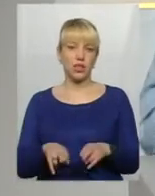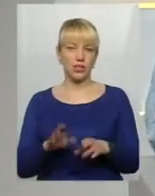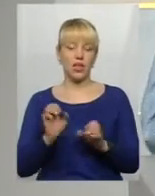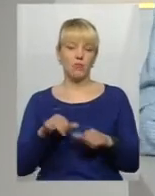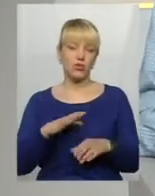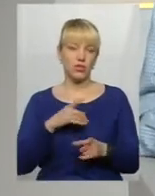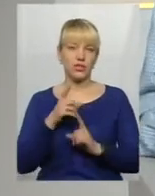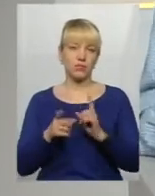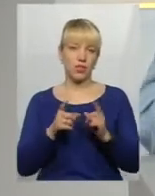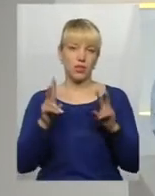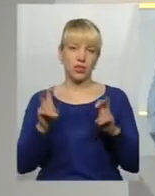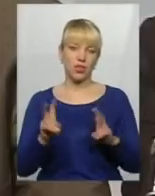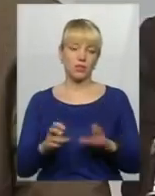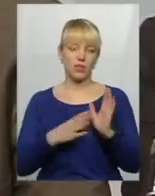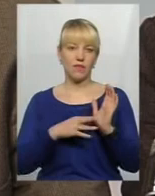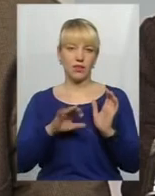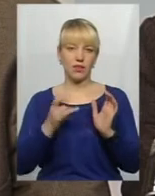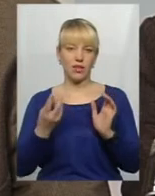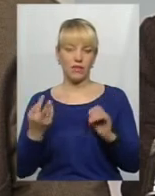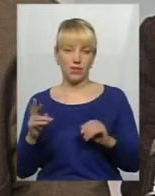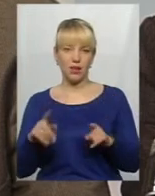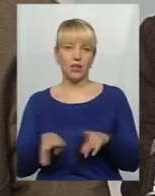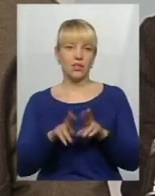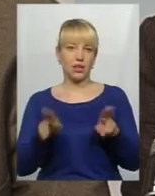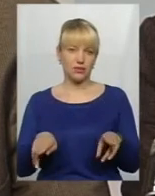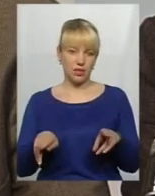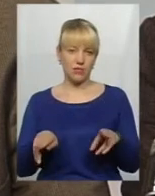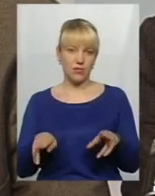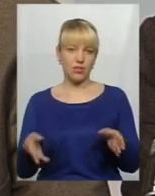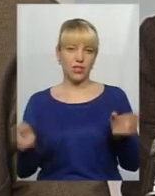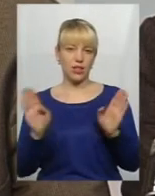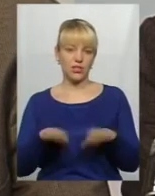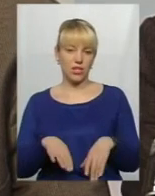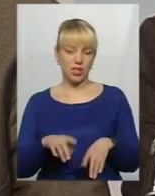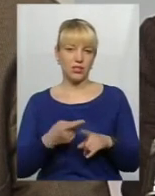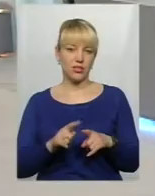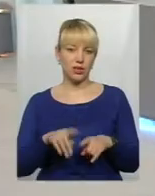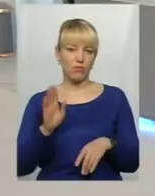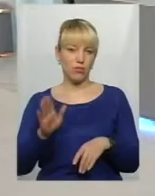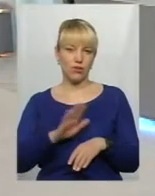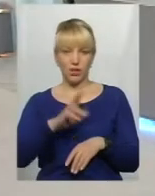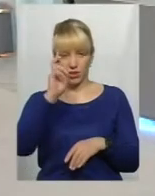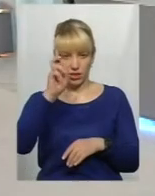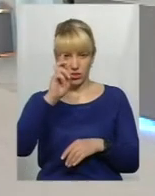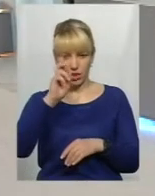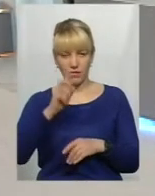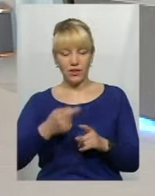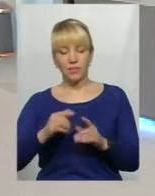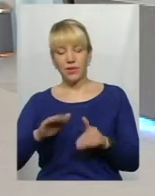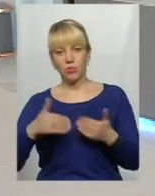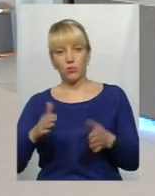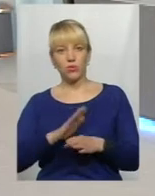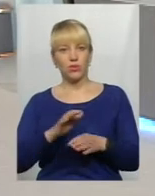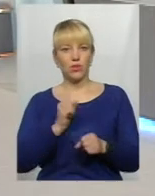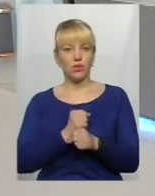там змінює назву, так. 9 травня, так само, залишається, але це буде не державний, ну, пропонують його